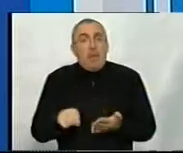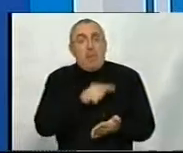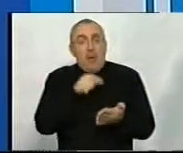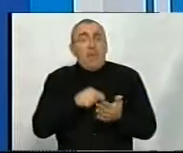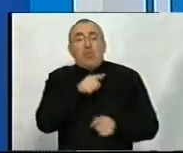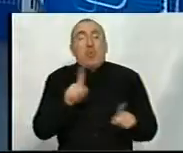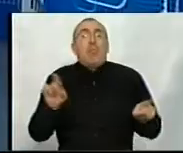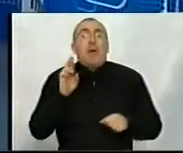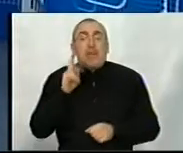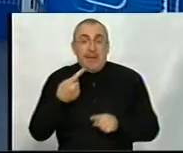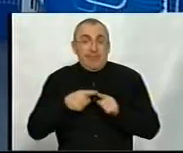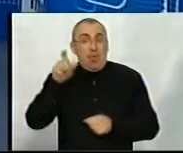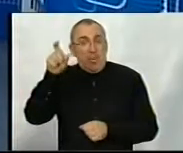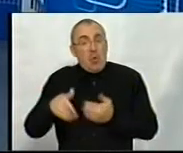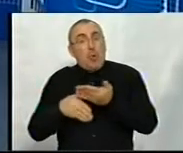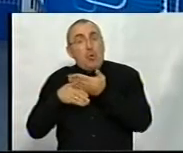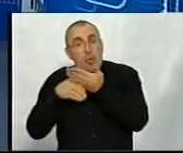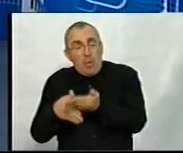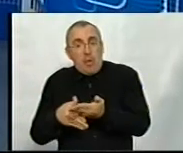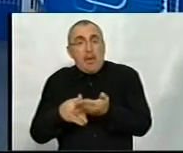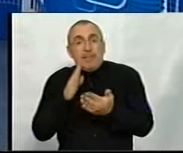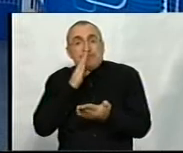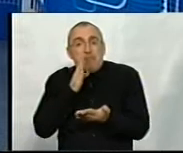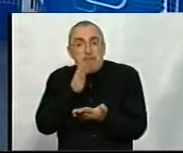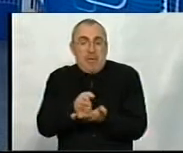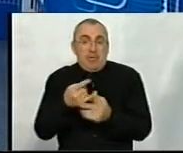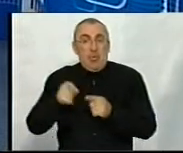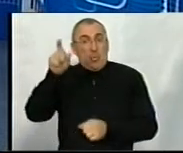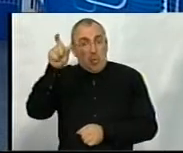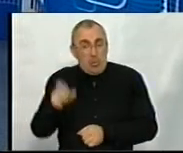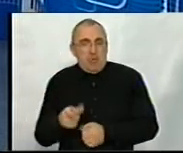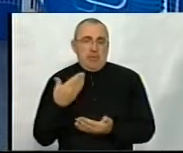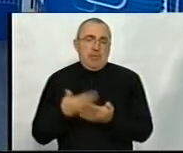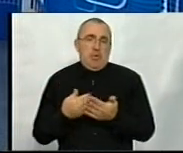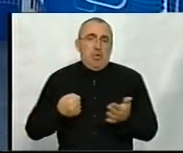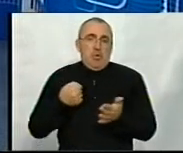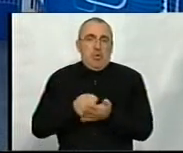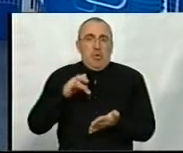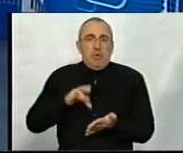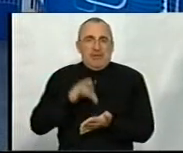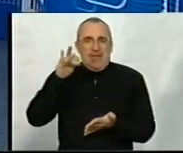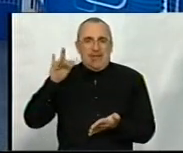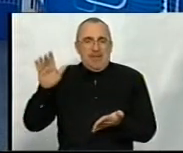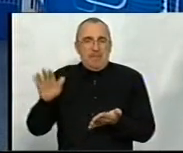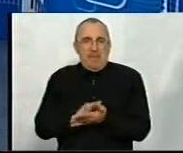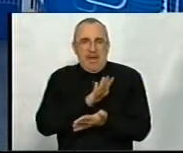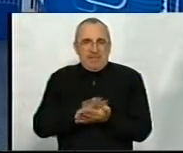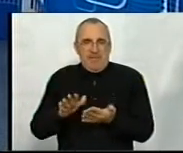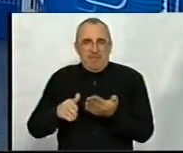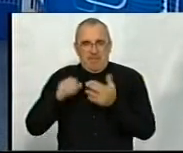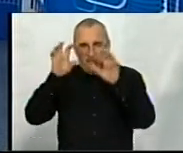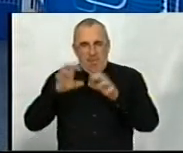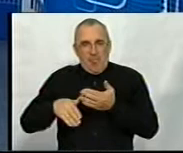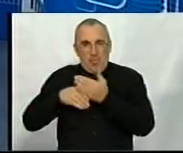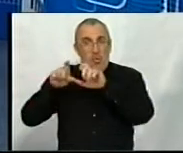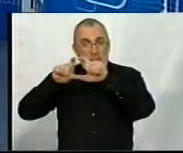в тому, як цій особі допомогти, як спрямувати цю особу, наприклад, до того ж Центру безоплатної правової допомоги, і щоб ця